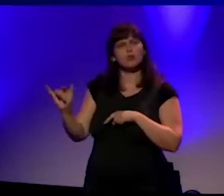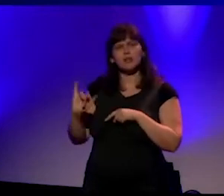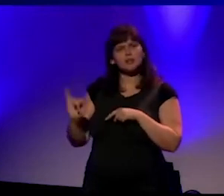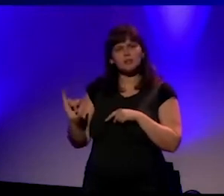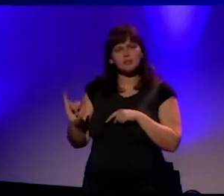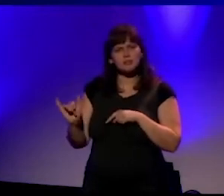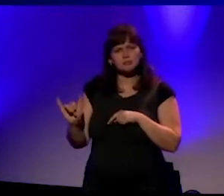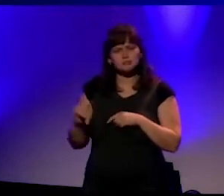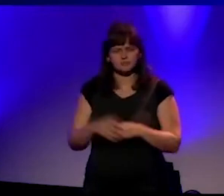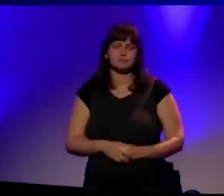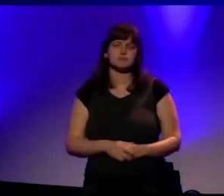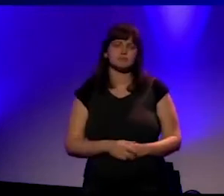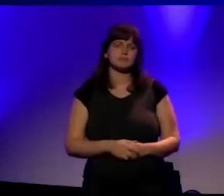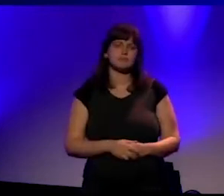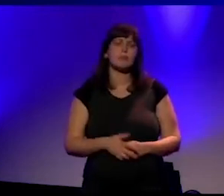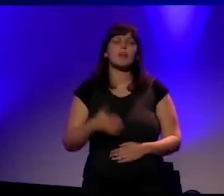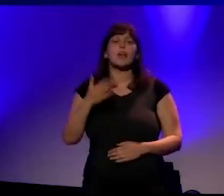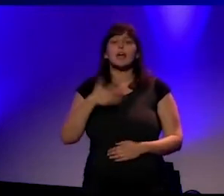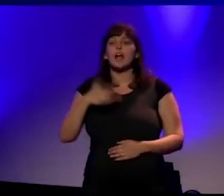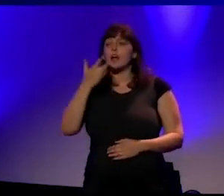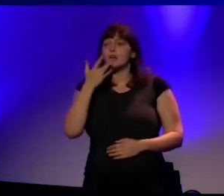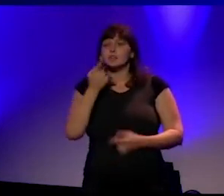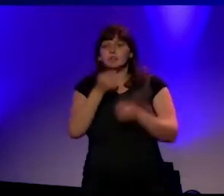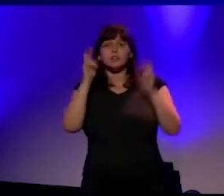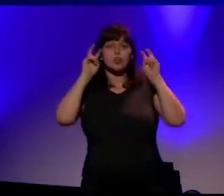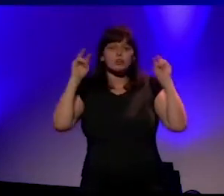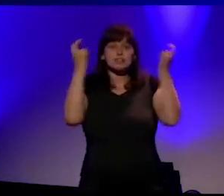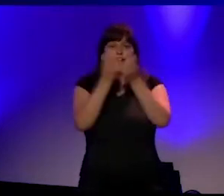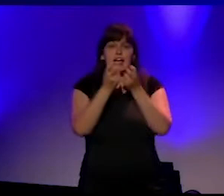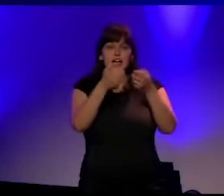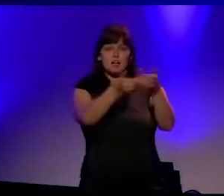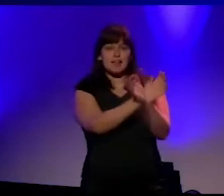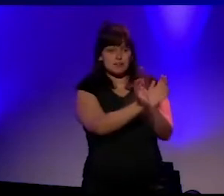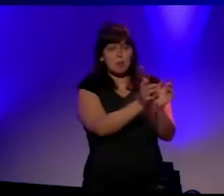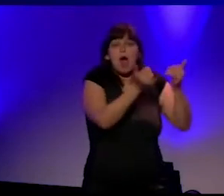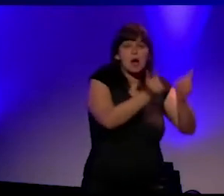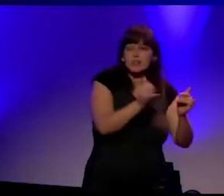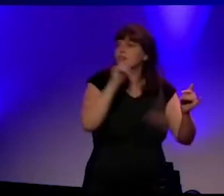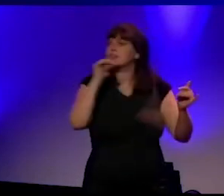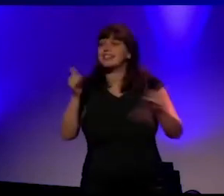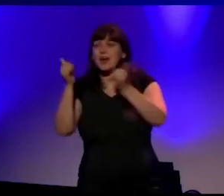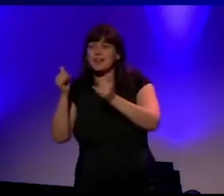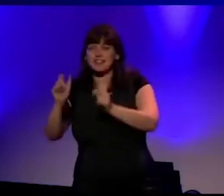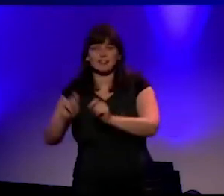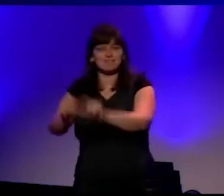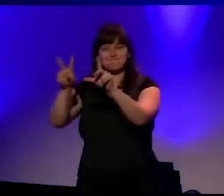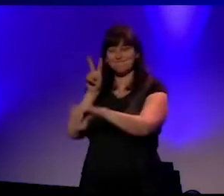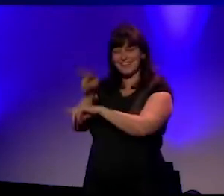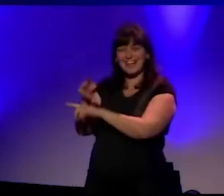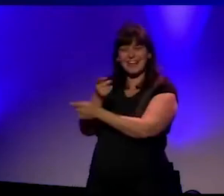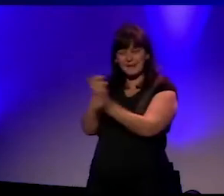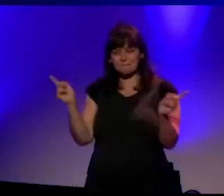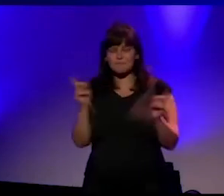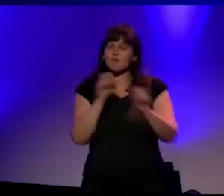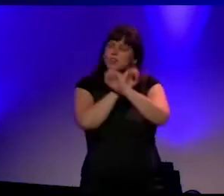En ik zou van de hele universitaire gemeenschap, diegene hier aanwezig, maar ook diegene hier niet aanwezig, en die via het virtuele kanaal volgen, heel